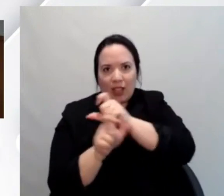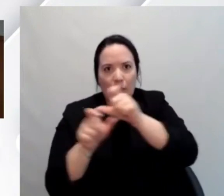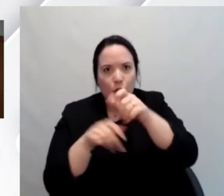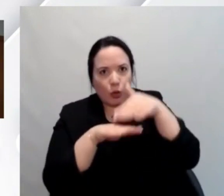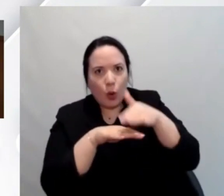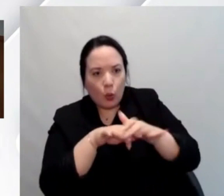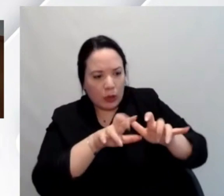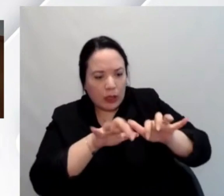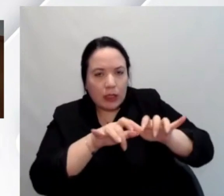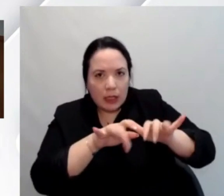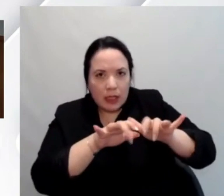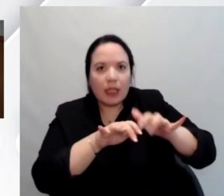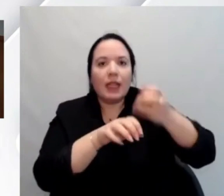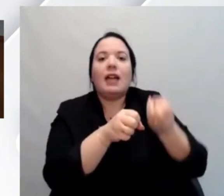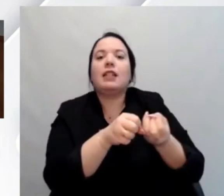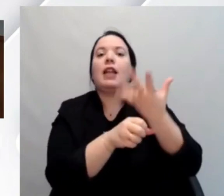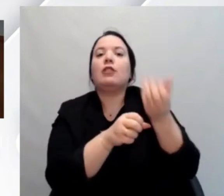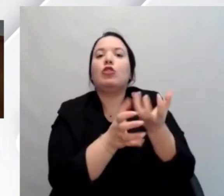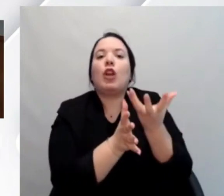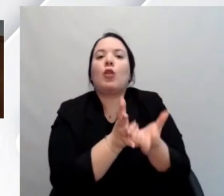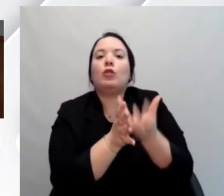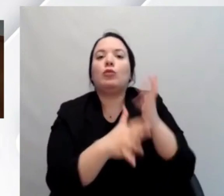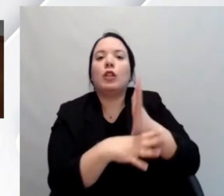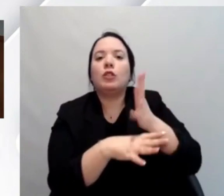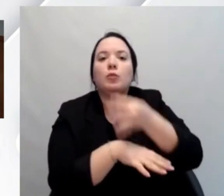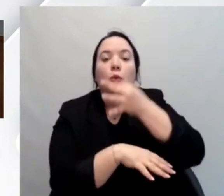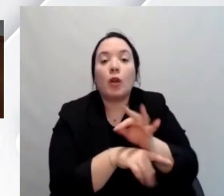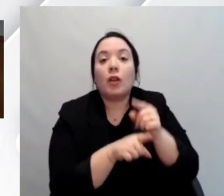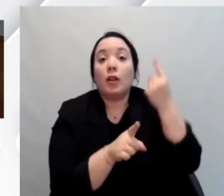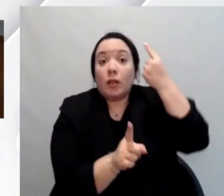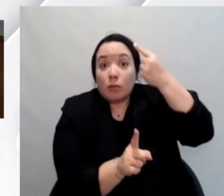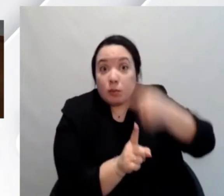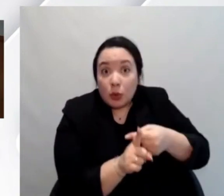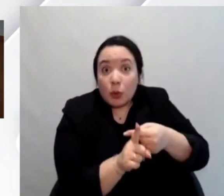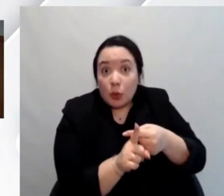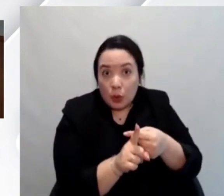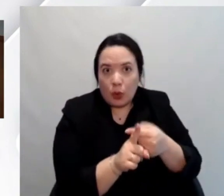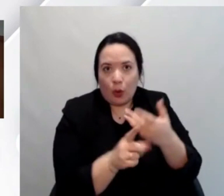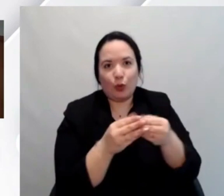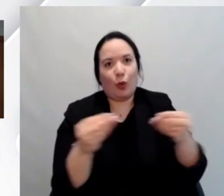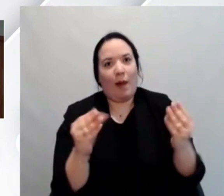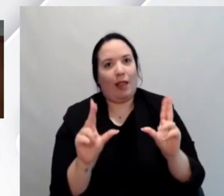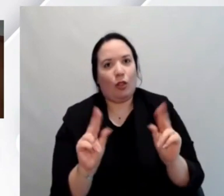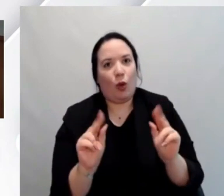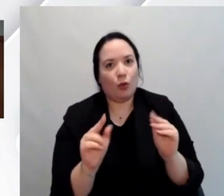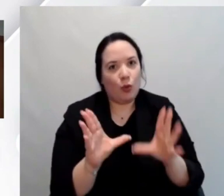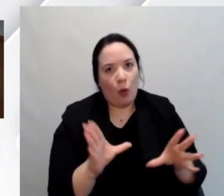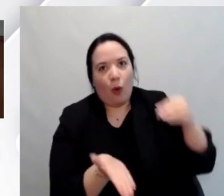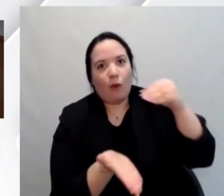contenuti accessibili e è stato introdotto uno strumento, un accessibility